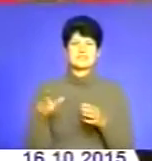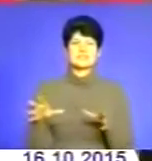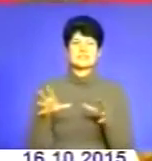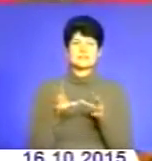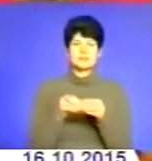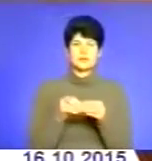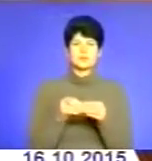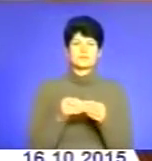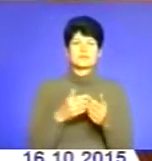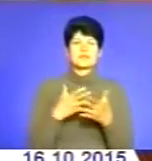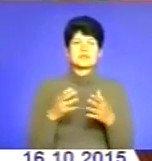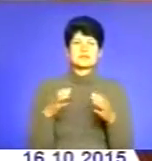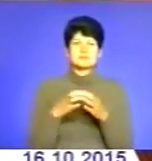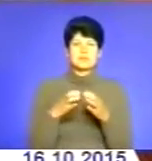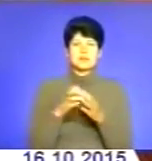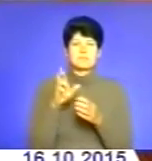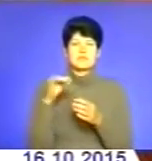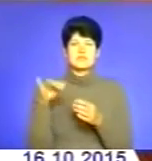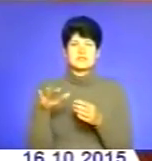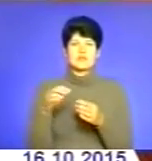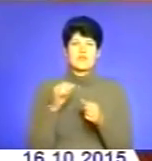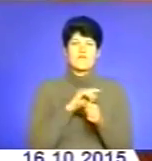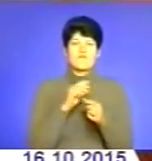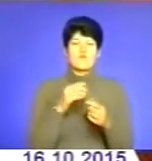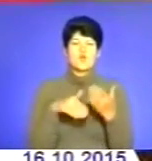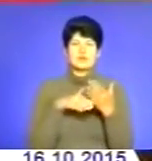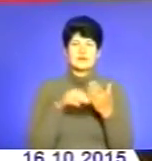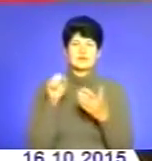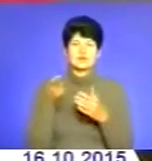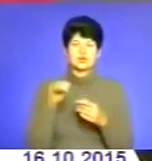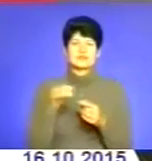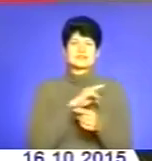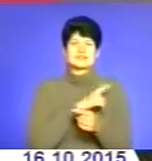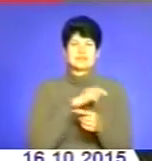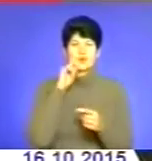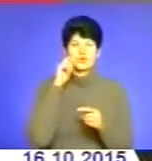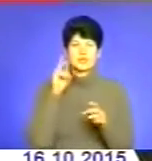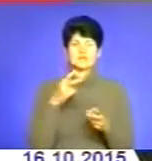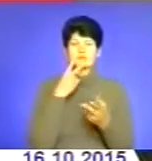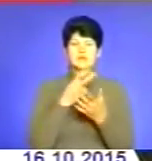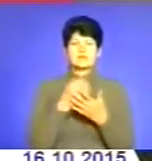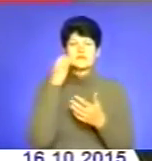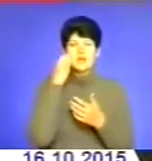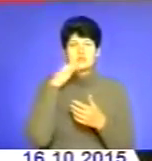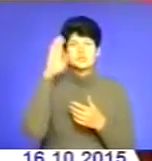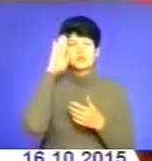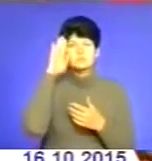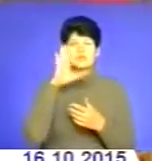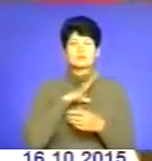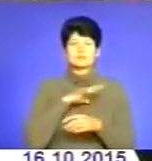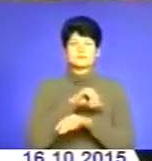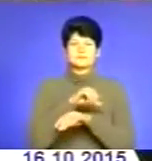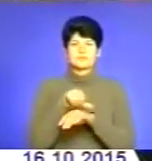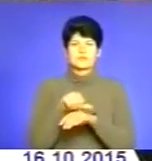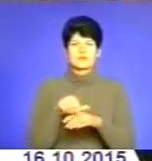організацією «Спілки бійців» та волонтерів АТО «Сила України». Таким чином вони виявили свою вдячність хлопцям, що були на передовій, та тим,